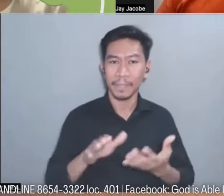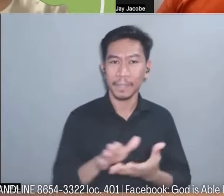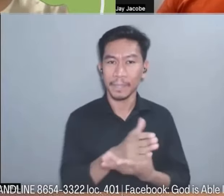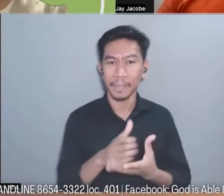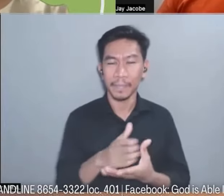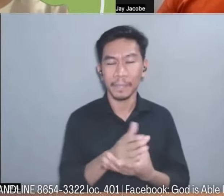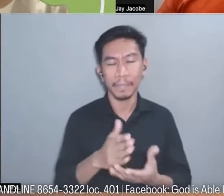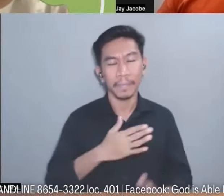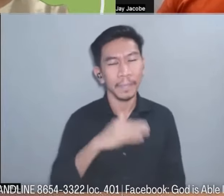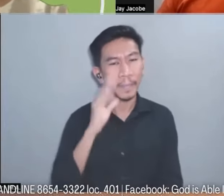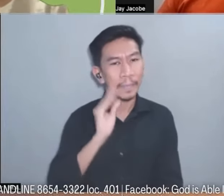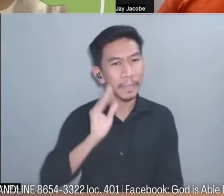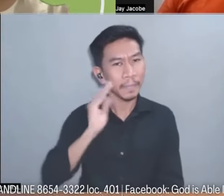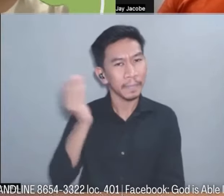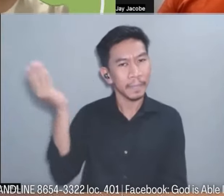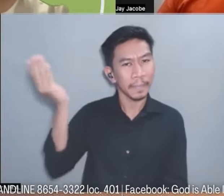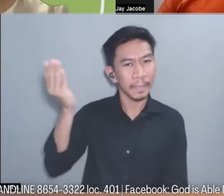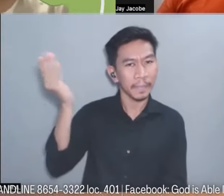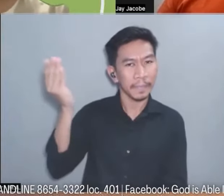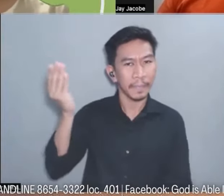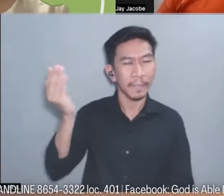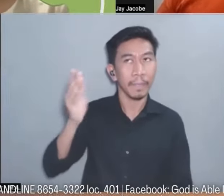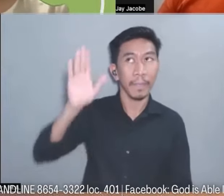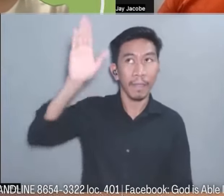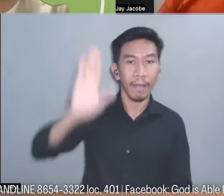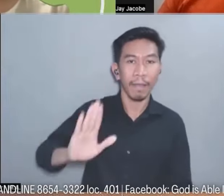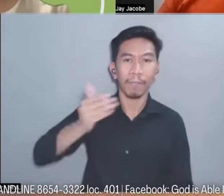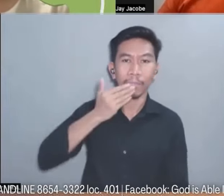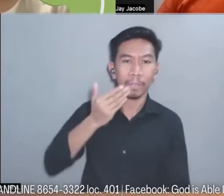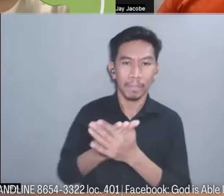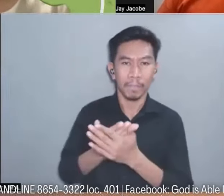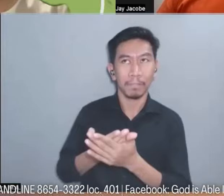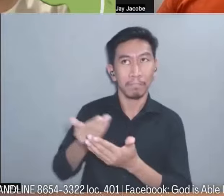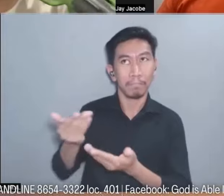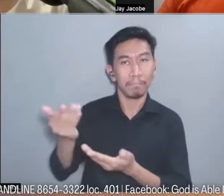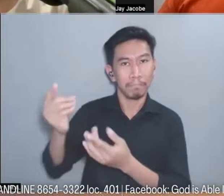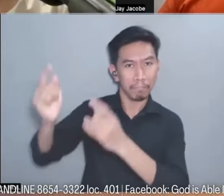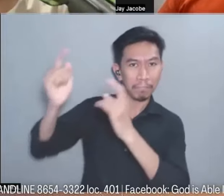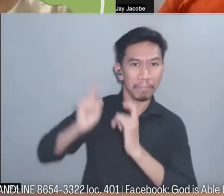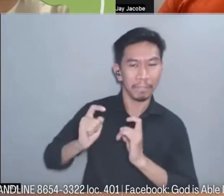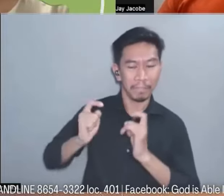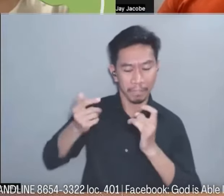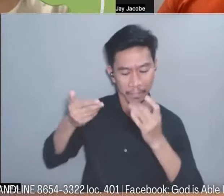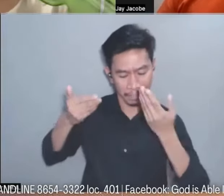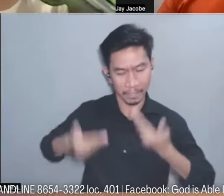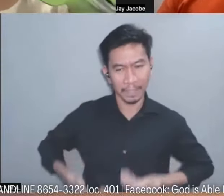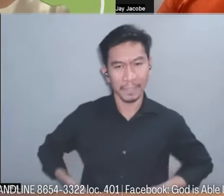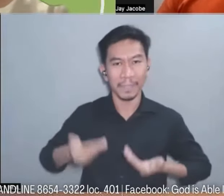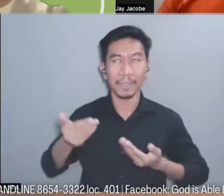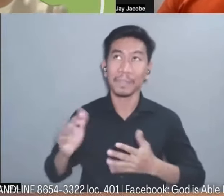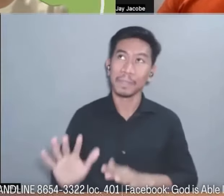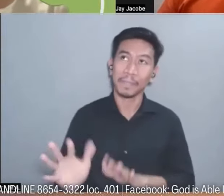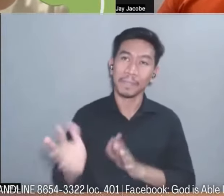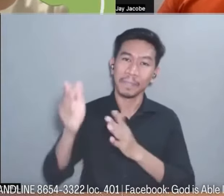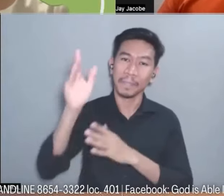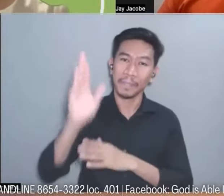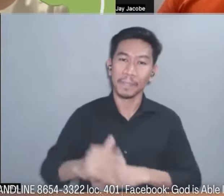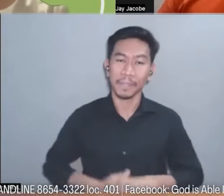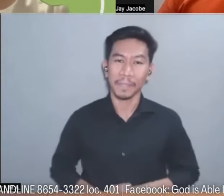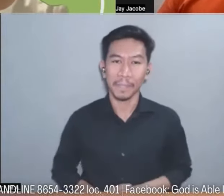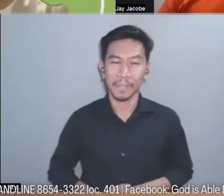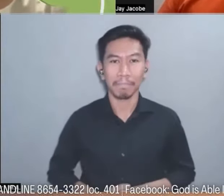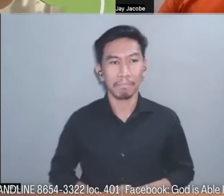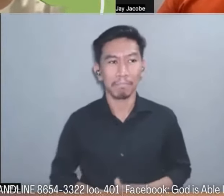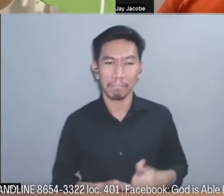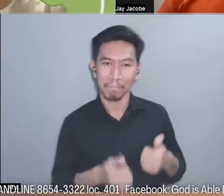about the goodness of God sa buhay ko po. Free and from just. Well said, pastor. Talagang kwento to ng